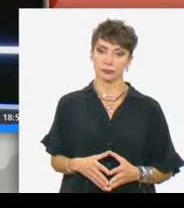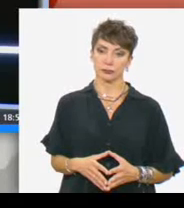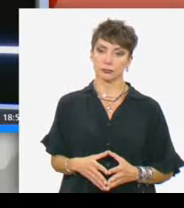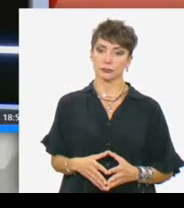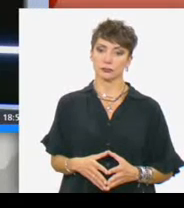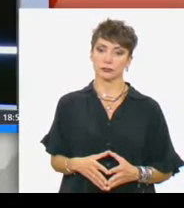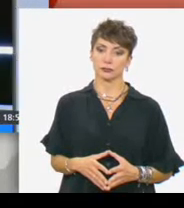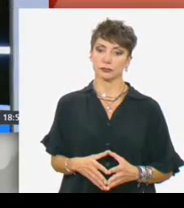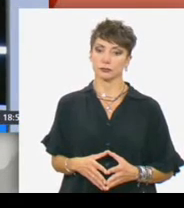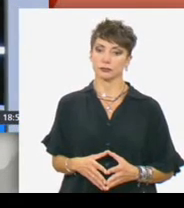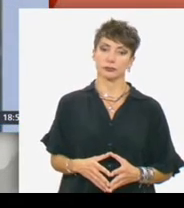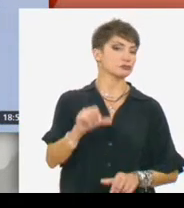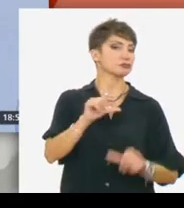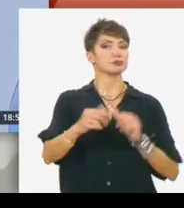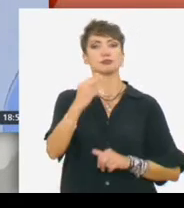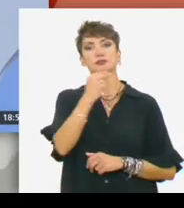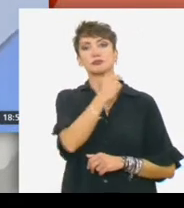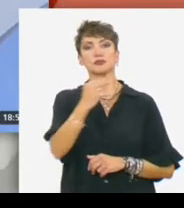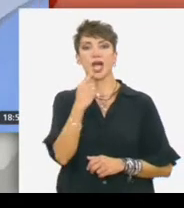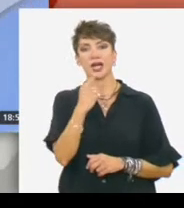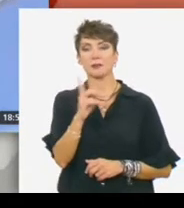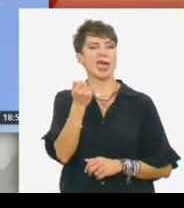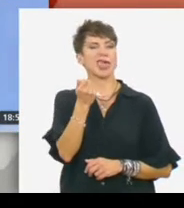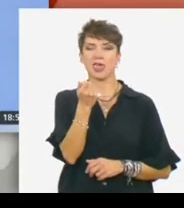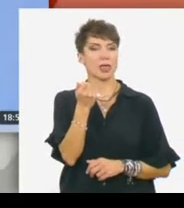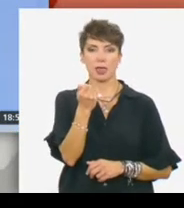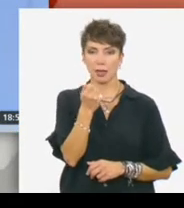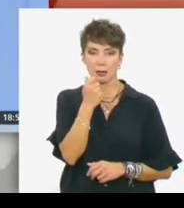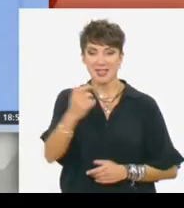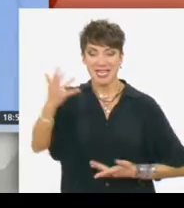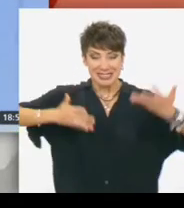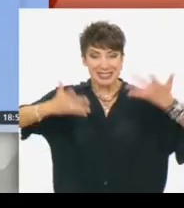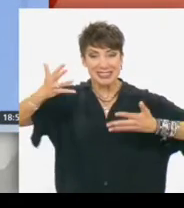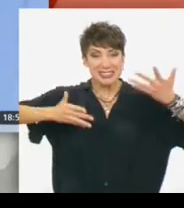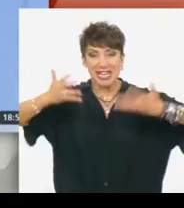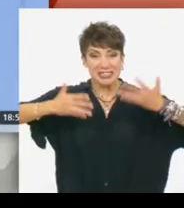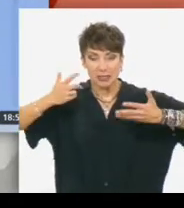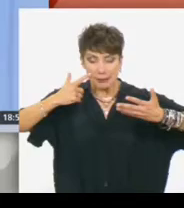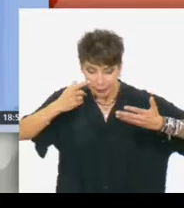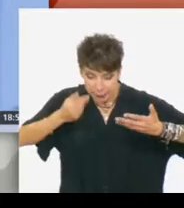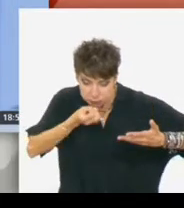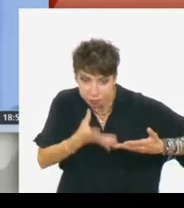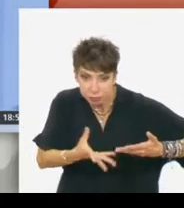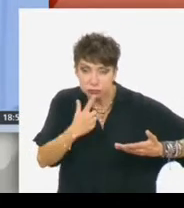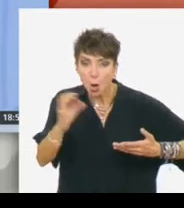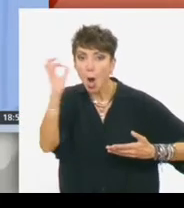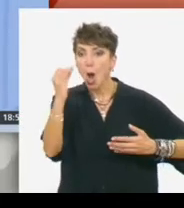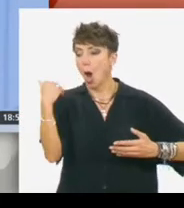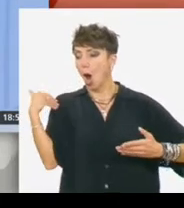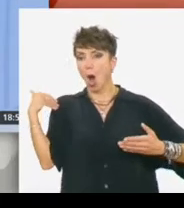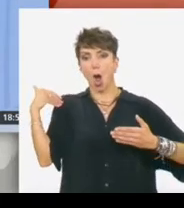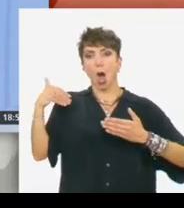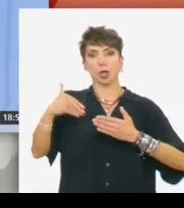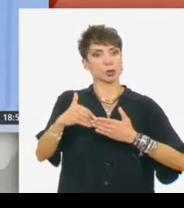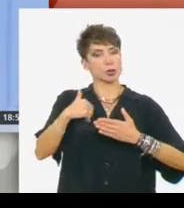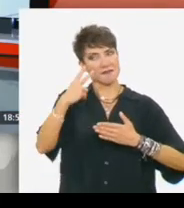Θα αλλάζουμε θέμα, ερχόμαστε στο μέτωπο της οικονομίας τώρα και στα επίσημα στοιχεία της στατιστικής αρχής για τον πληθωρισμό του Οκτωβρίου ο οποίος παρουσιάζει αποκλιμάκωση,